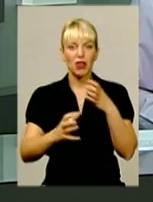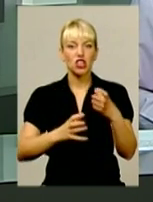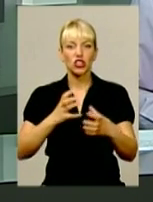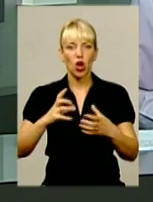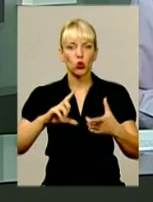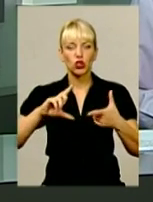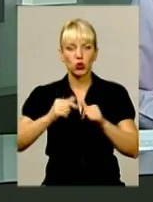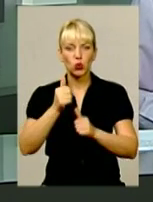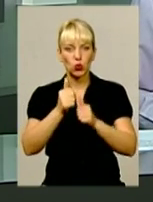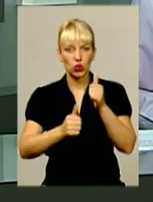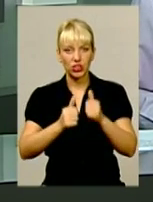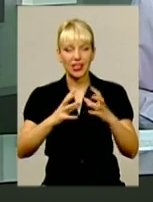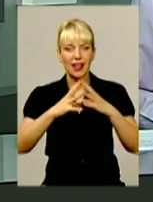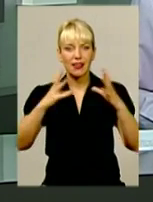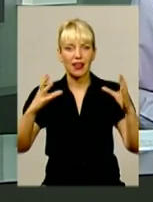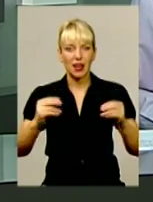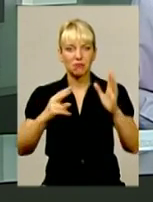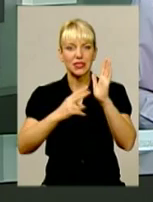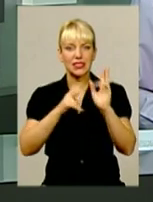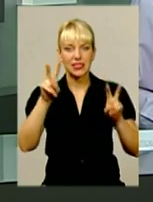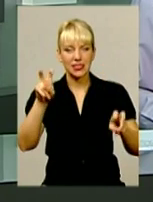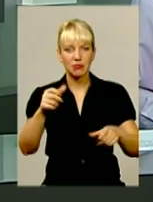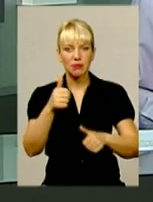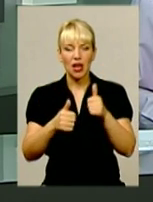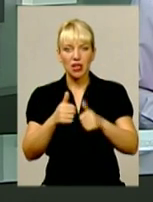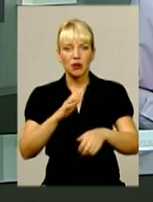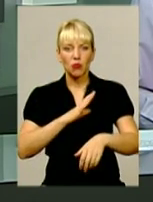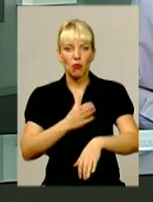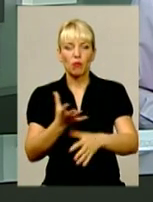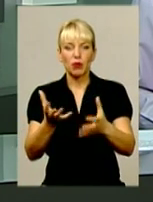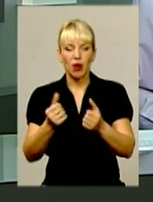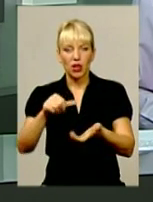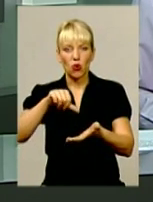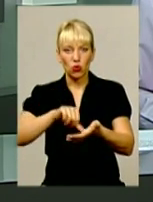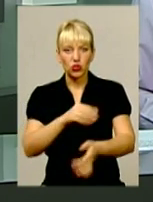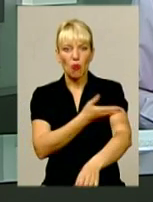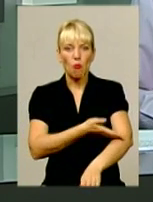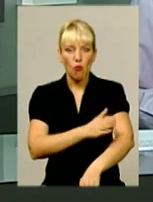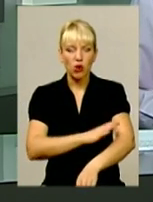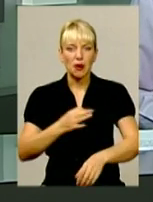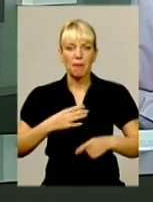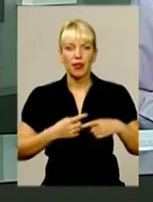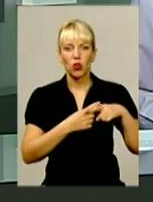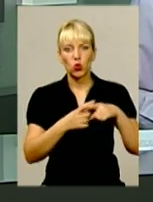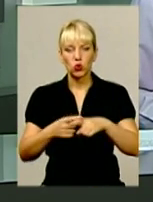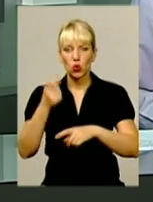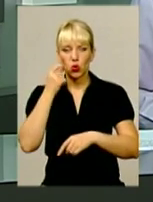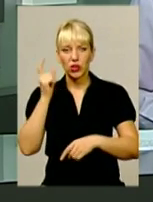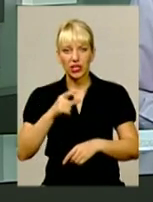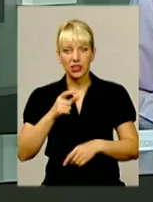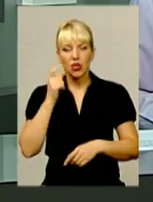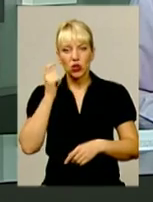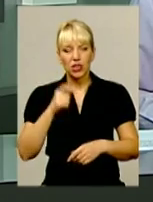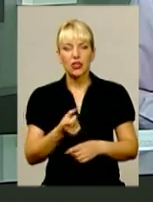дружби народів. Змагання об'єднали гравців з України, Польщі та Білорусі. Загалом на полі зустрілись 11 команд. Як